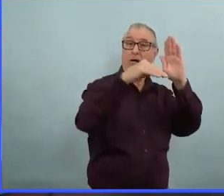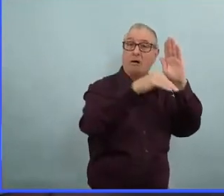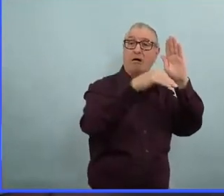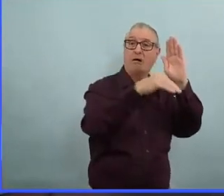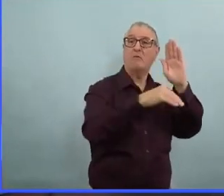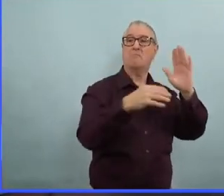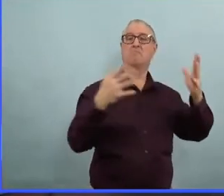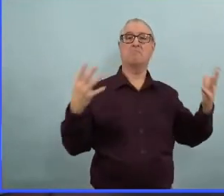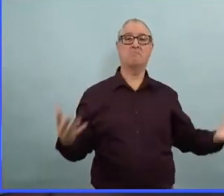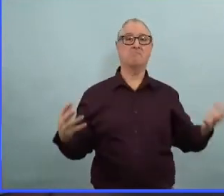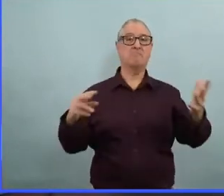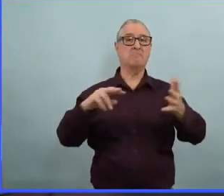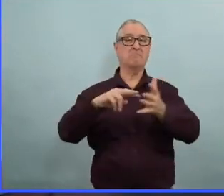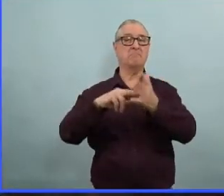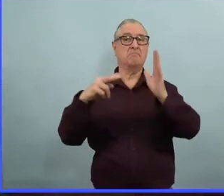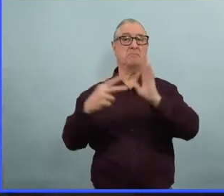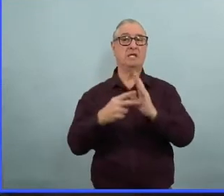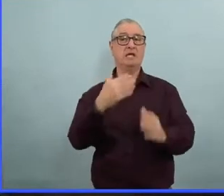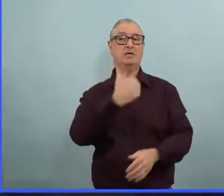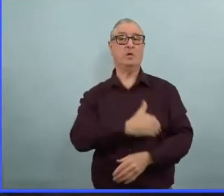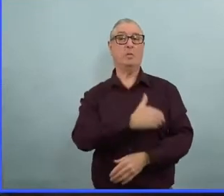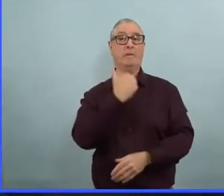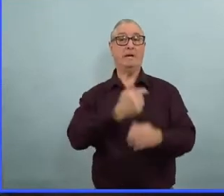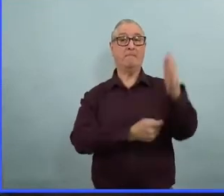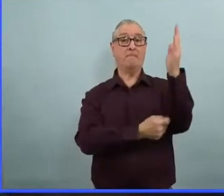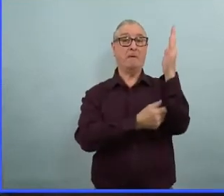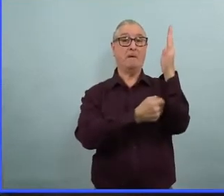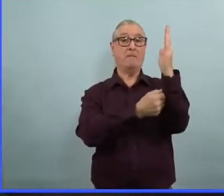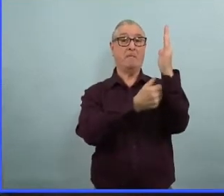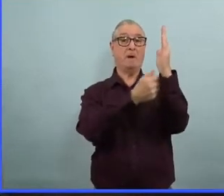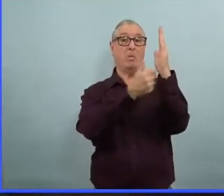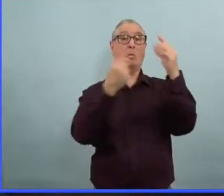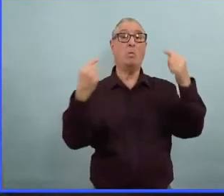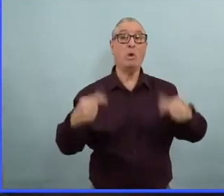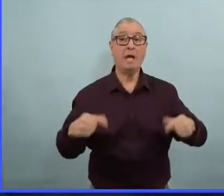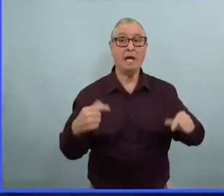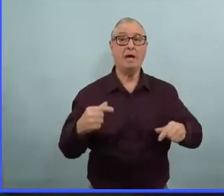espérons avoir un Manitoba sans aucune restriction d'ici le printemps.